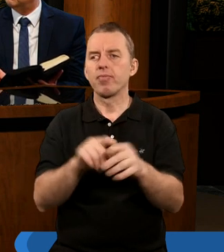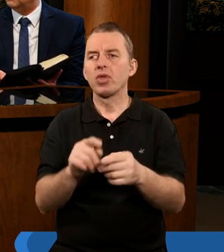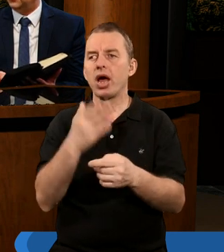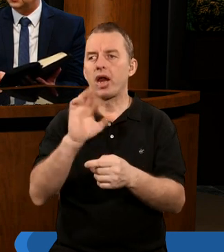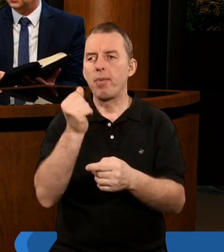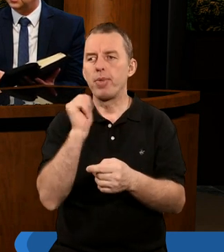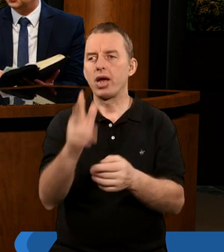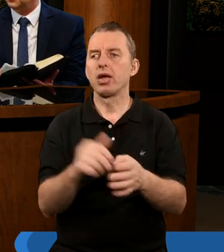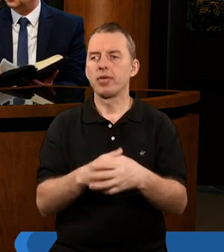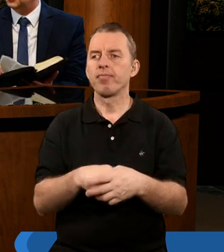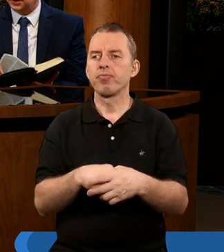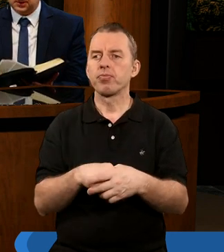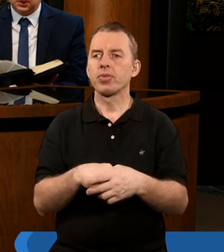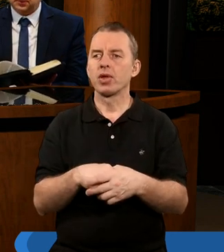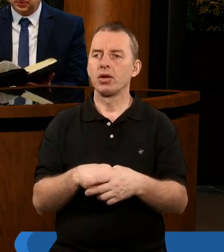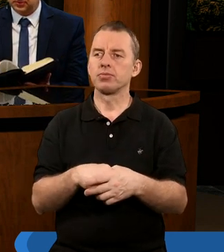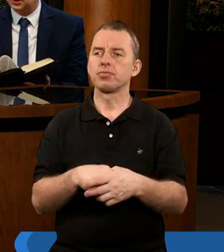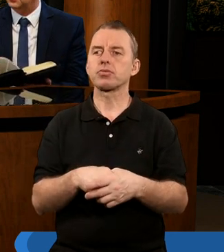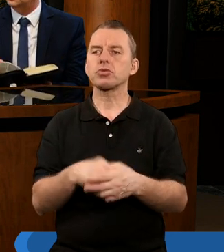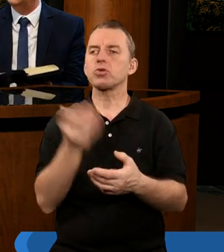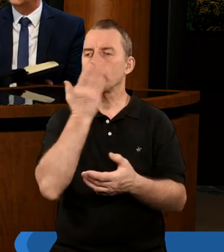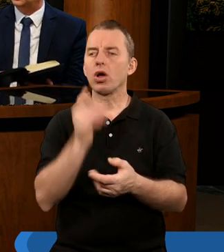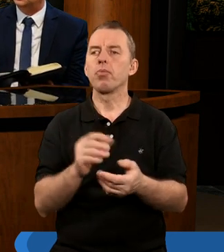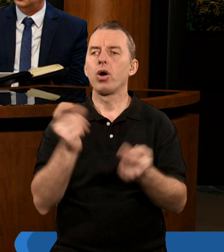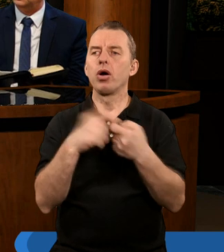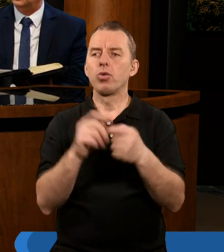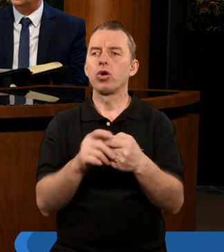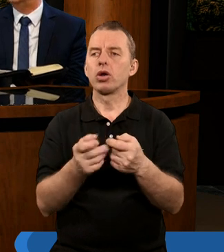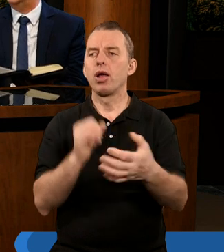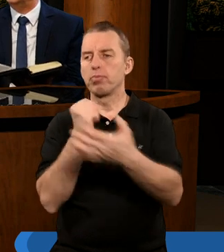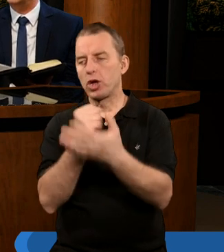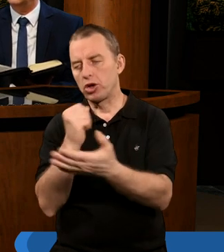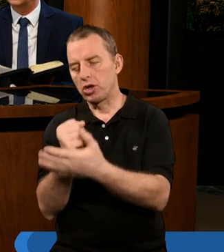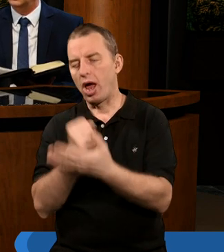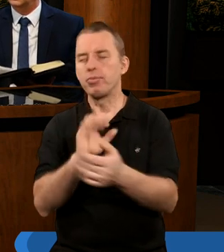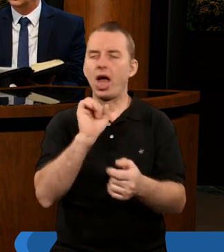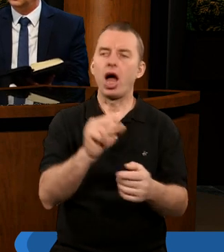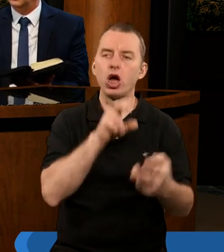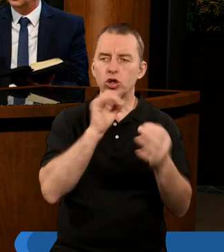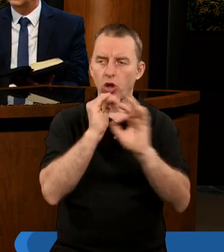Remku? Mówiąc tak, że i szukając tych połączeń między pieczęciami, a trąbami,